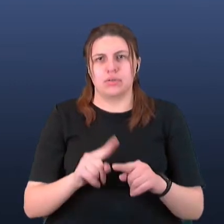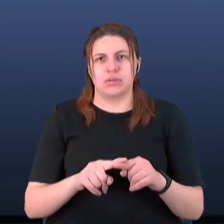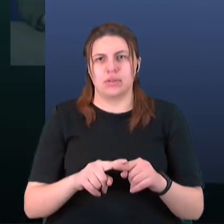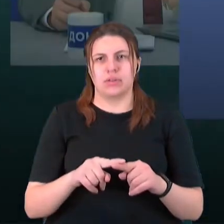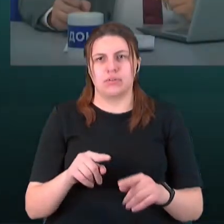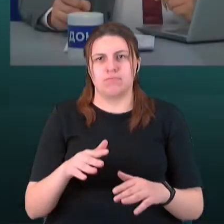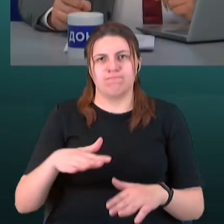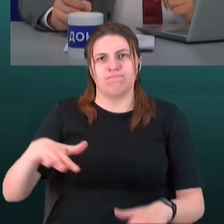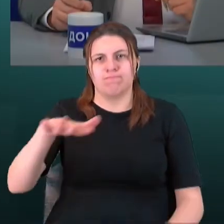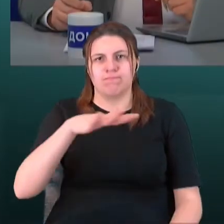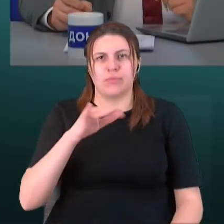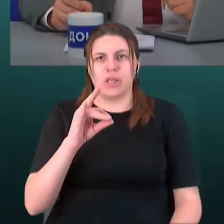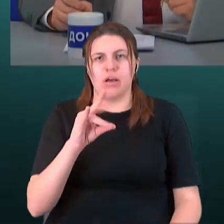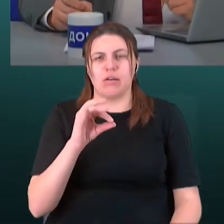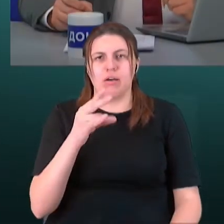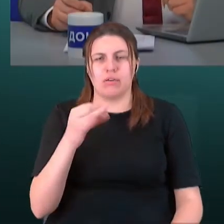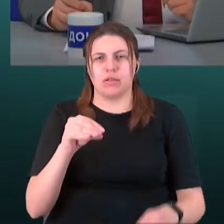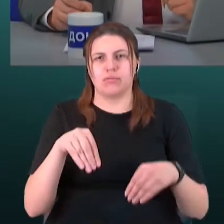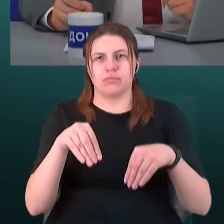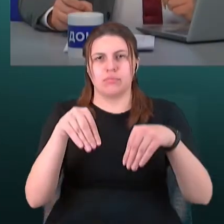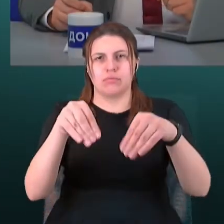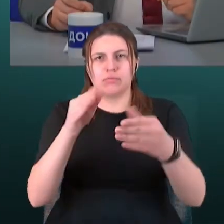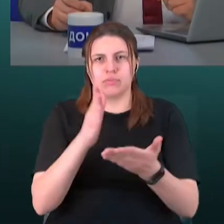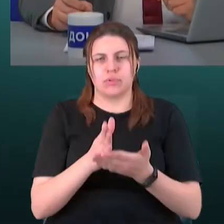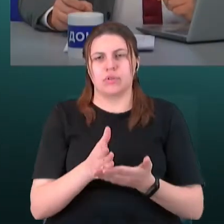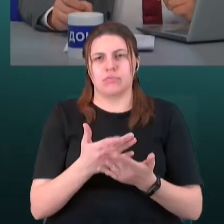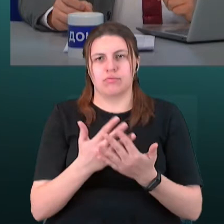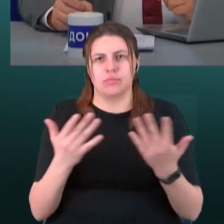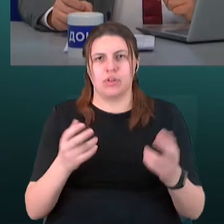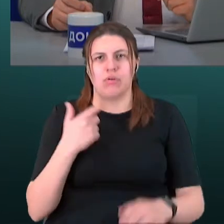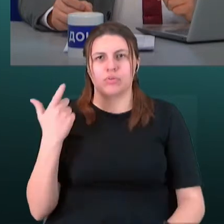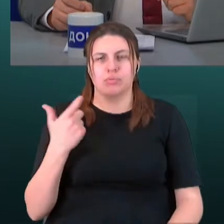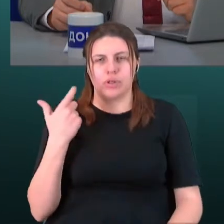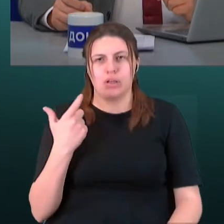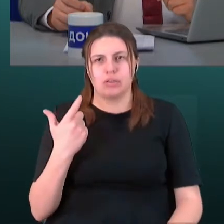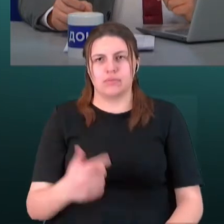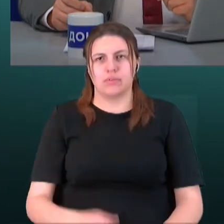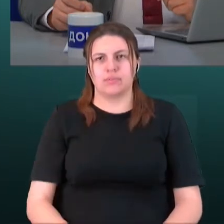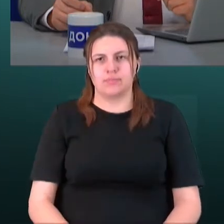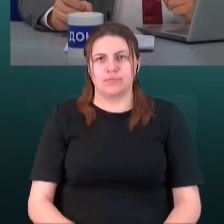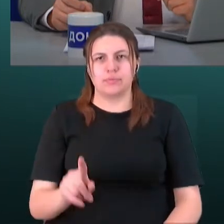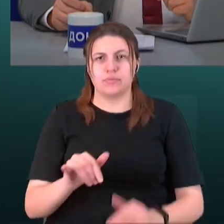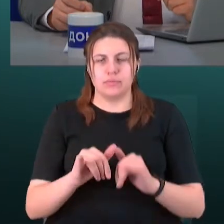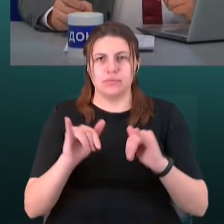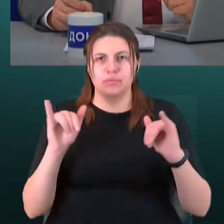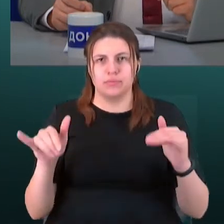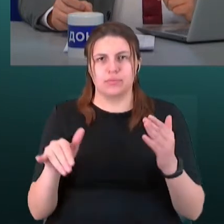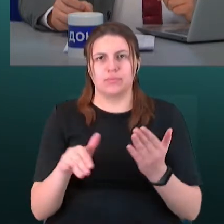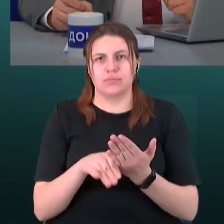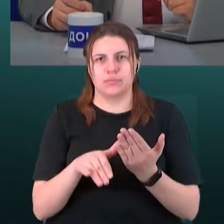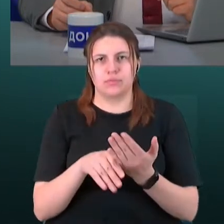сільськогосподарські підприємства, фарберські господарства і, власне, на їхні підсилення, з цією споможність, керованою